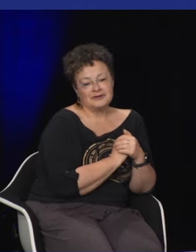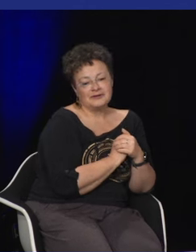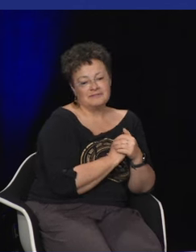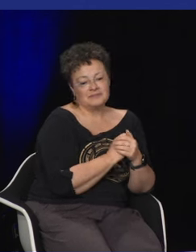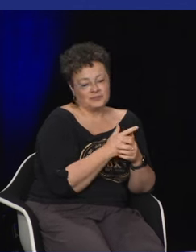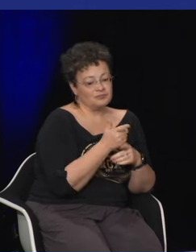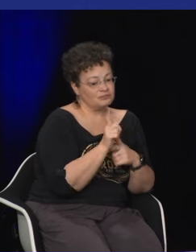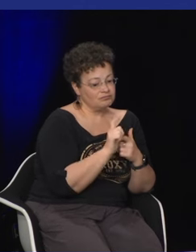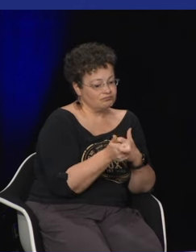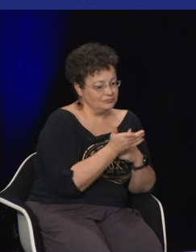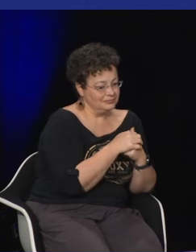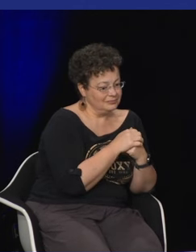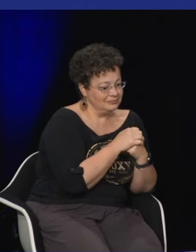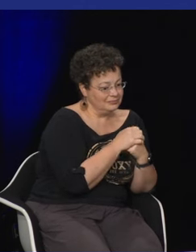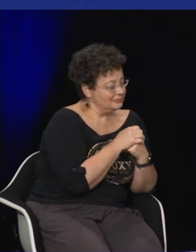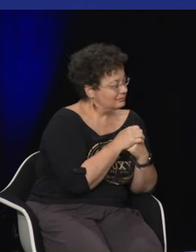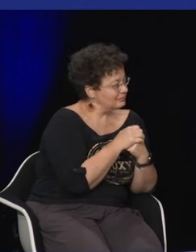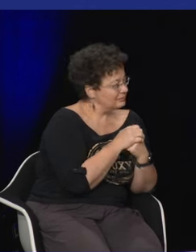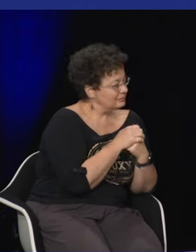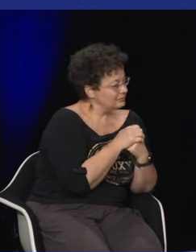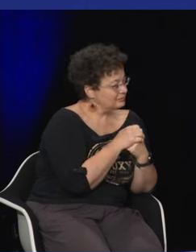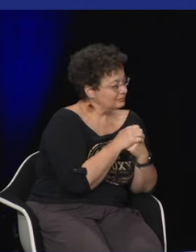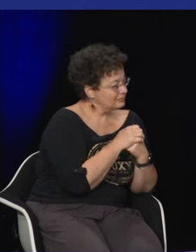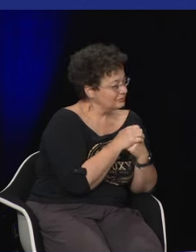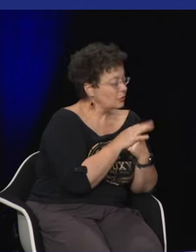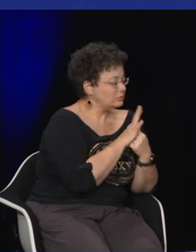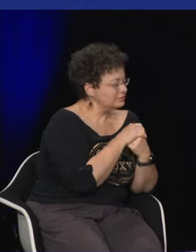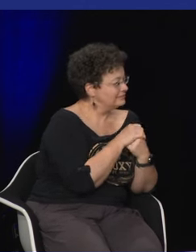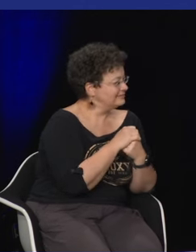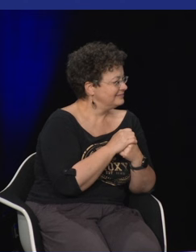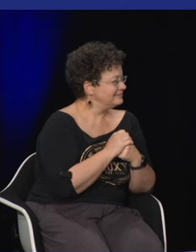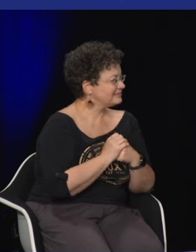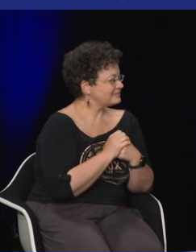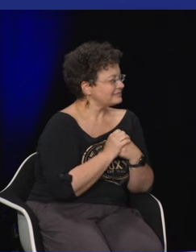proche entre deux continents deux pays différents mais une culture très proche